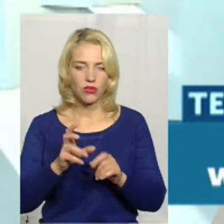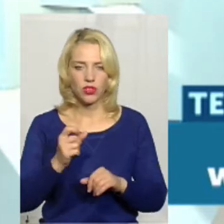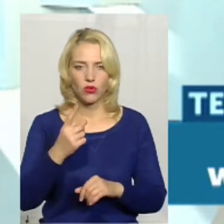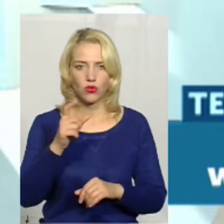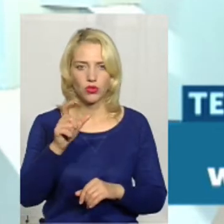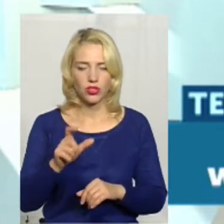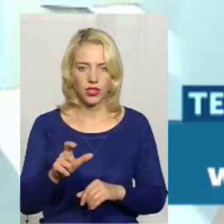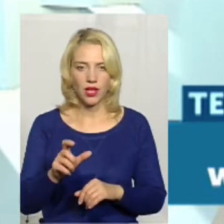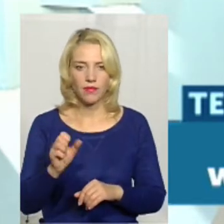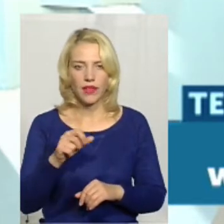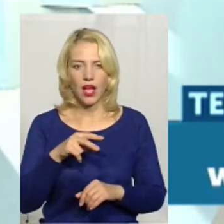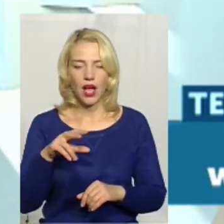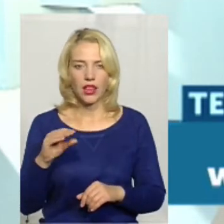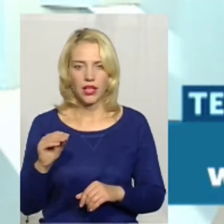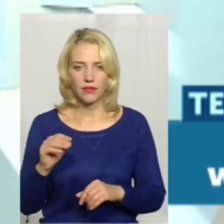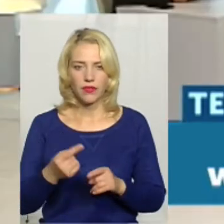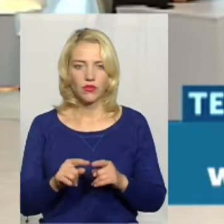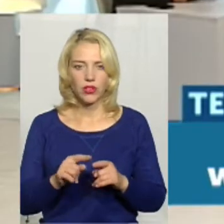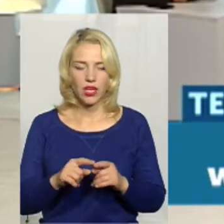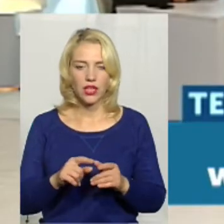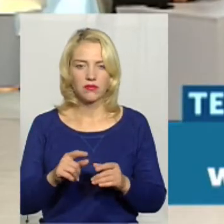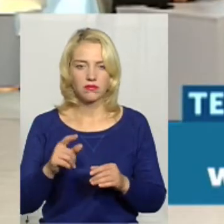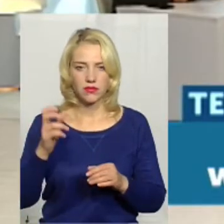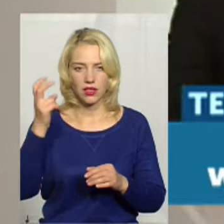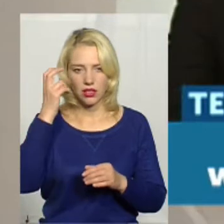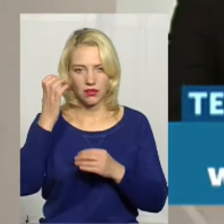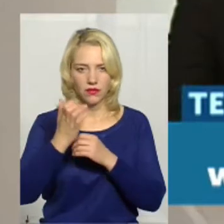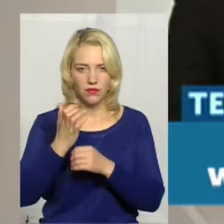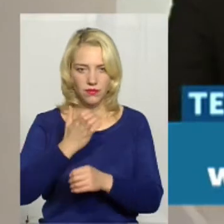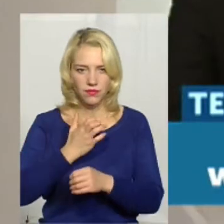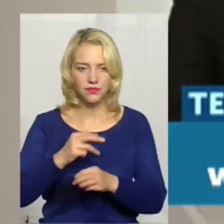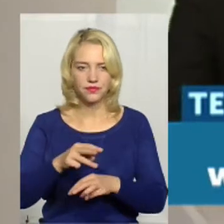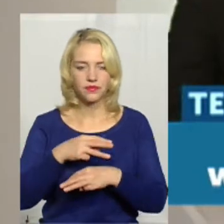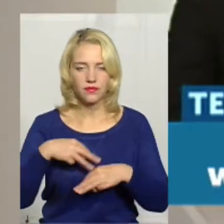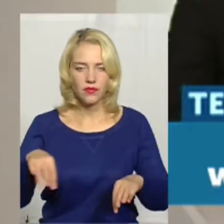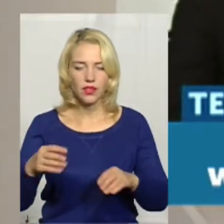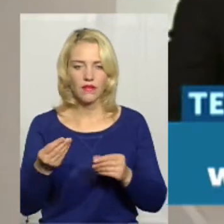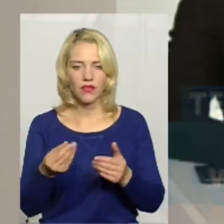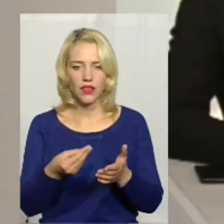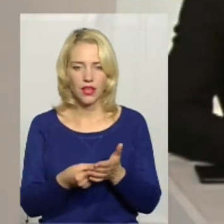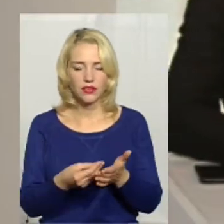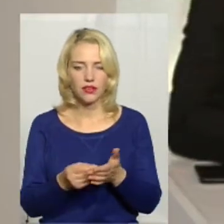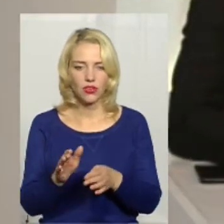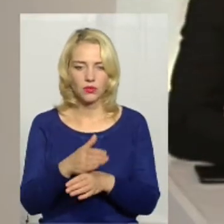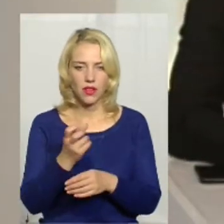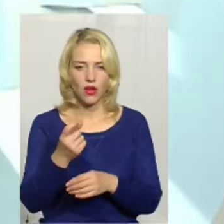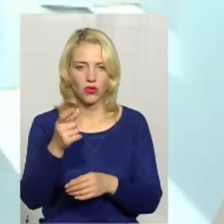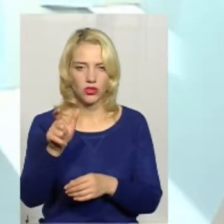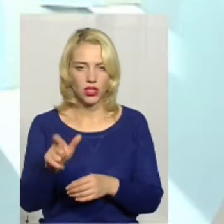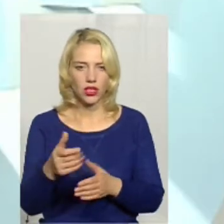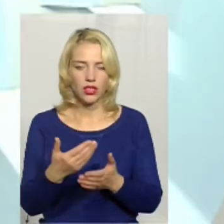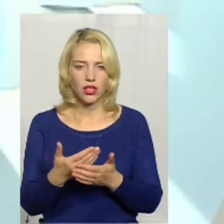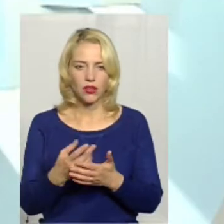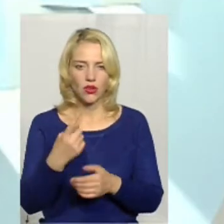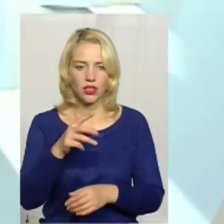одного жителя. Ця формула, вона йде з Києва? міністерства фінансів, розпреділяє на одного жителя. Якщо в нас є там